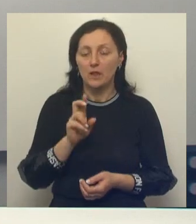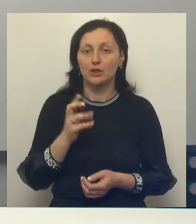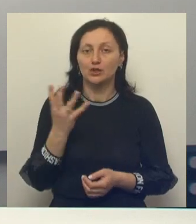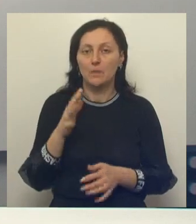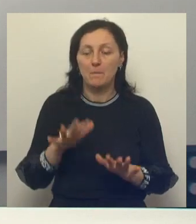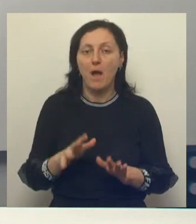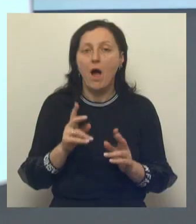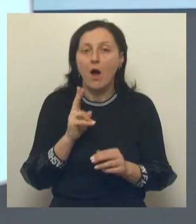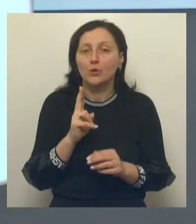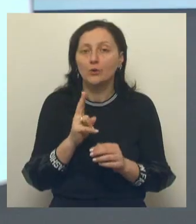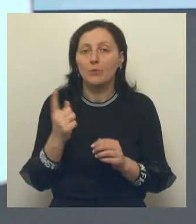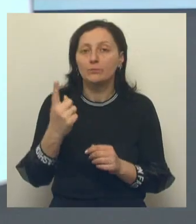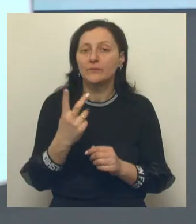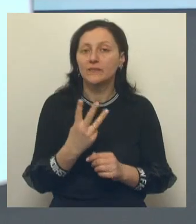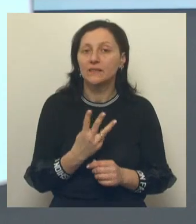кто же нас все-таки обогнал?